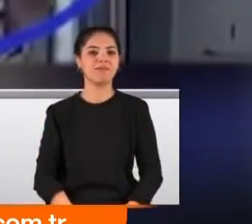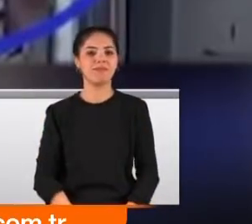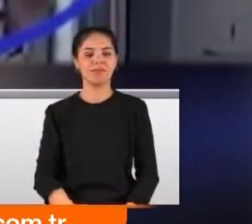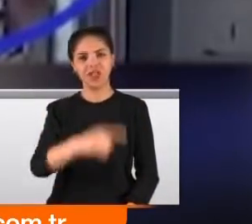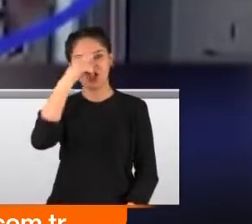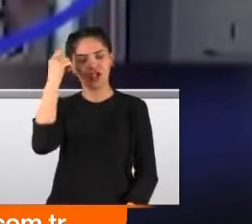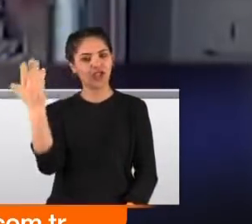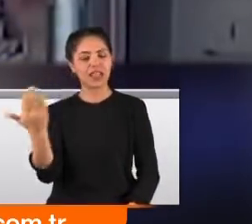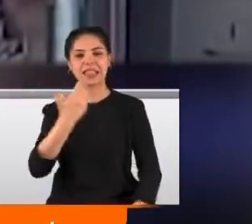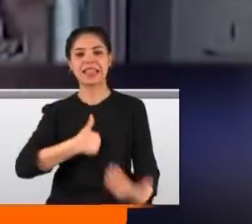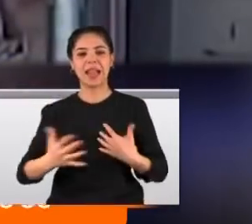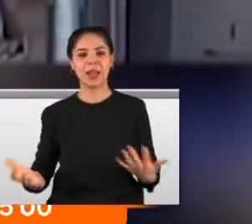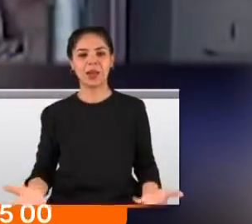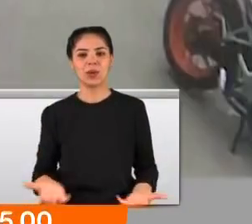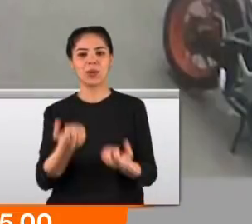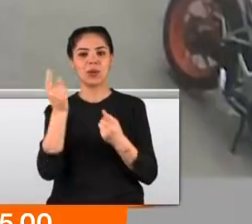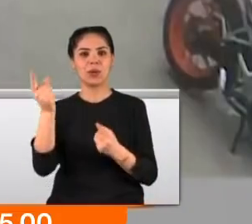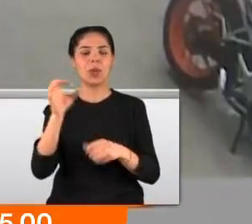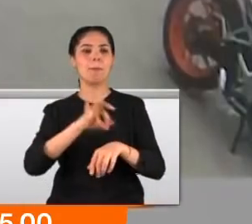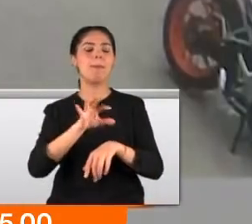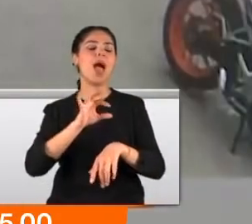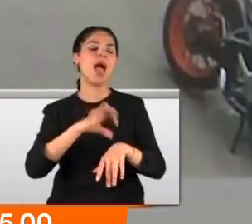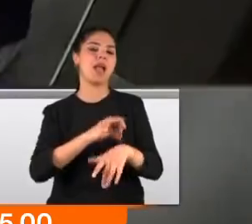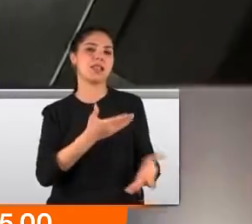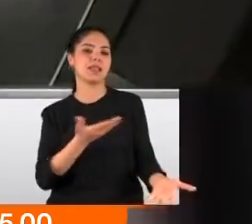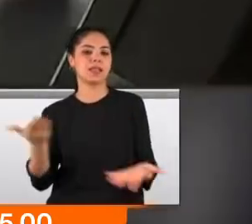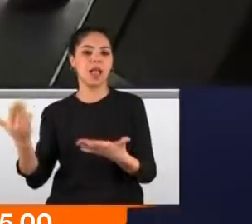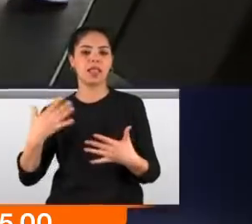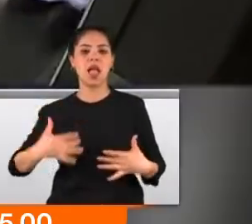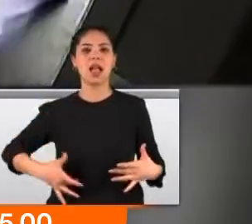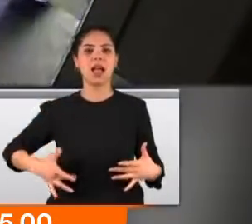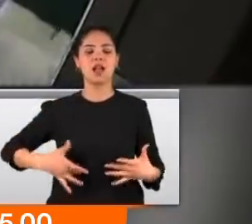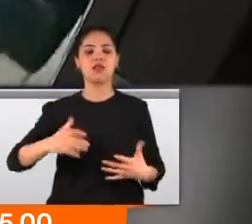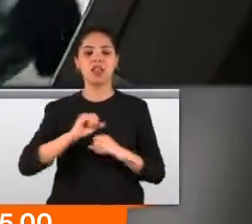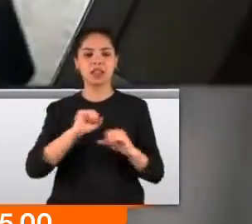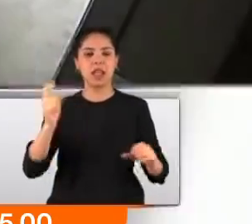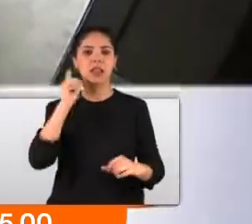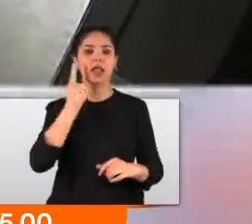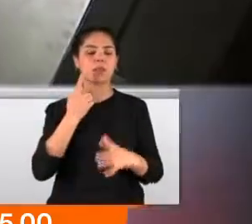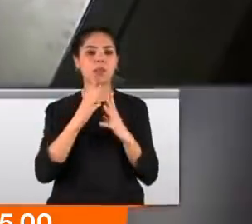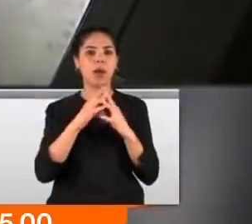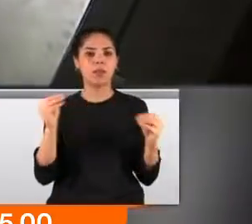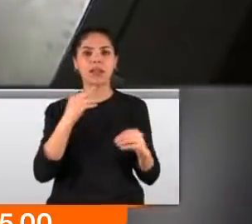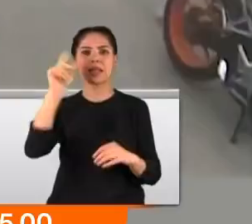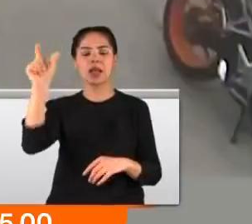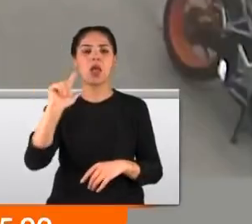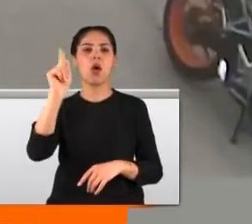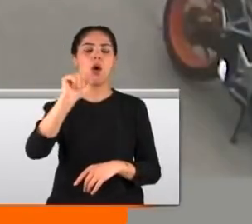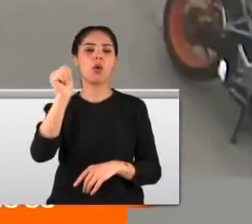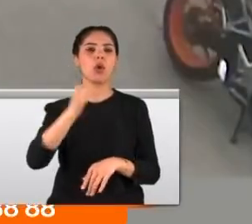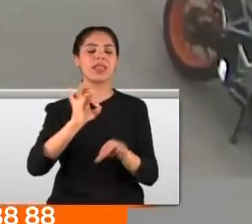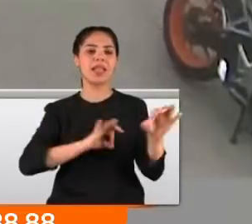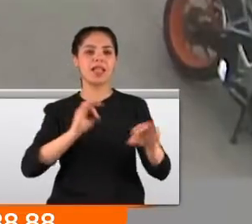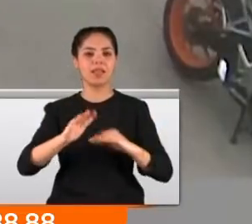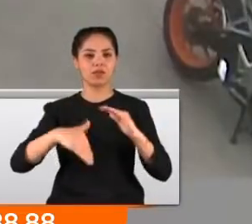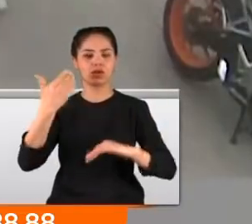Büyük şans eseri yaralı kurtarıldı kandela ve hemen hastaneye kaldırıldı. Karaciğeri hasar gören ve işitme kaybı yaşayan kadın 10 gün süren tedavinin